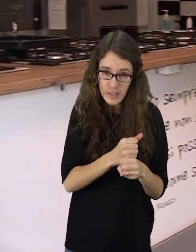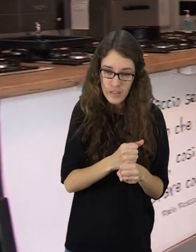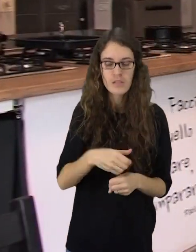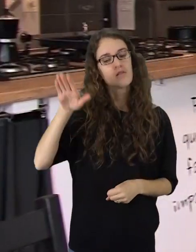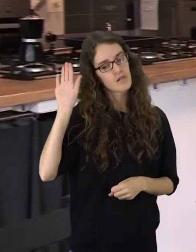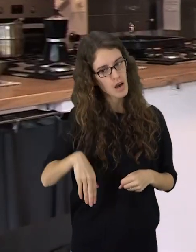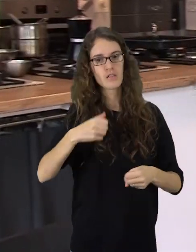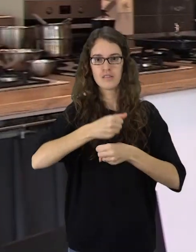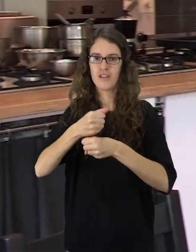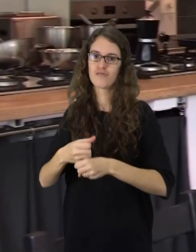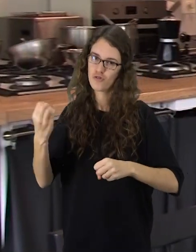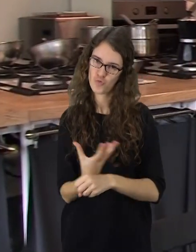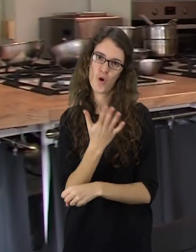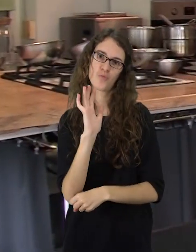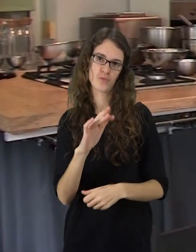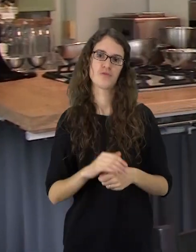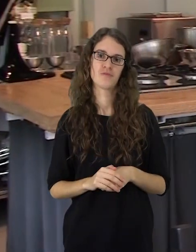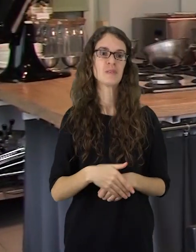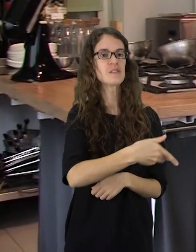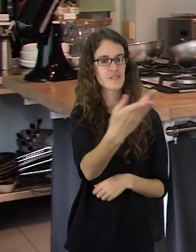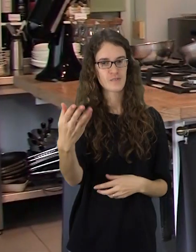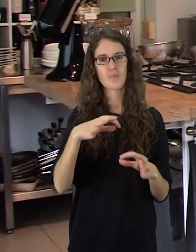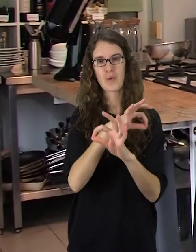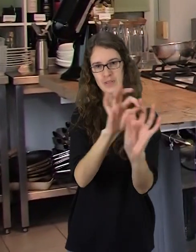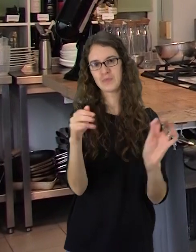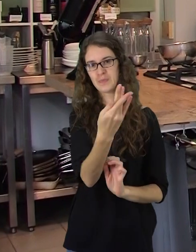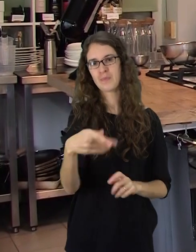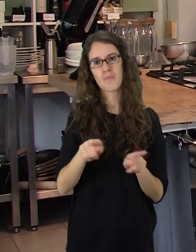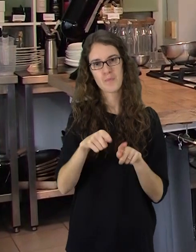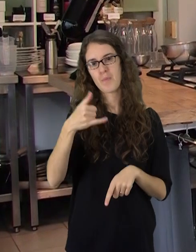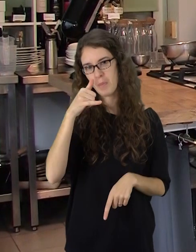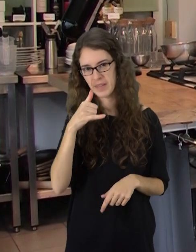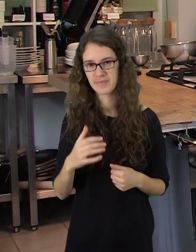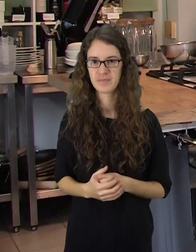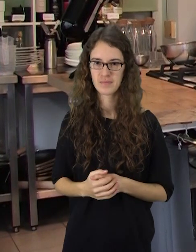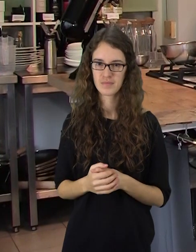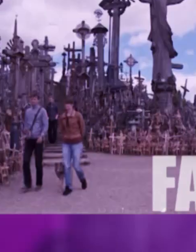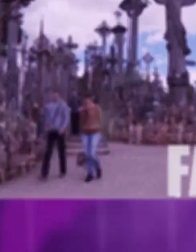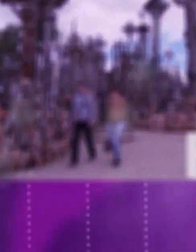Galiu sužinoti, kaip tai padaryti. Tokiu kredo jis siūla vadovautis ir kitiems.